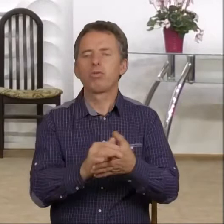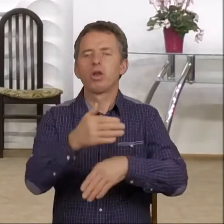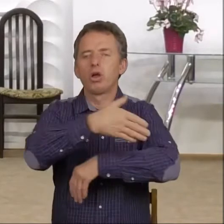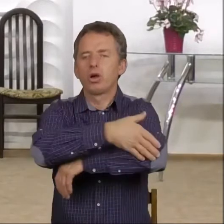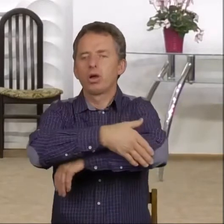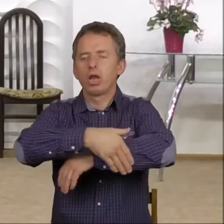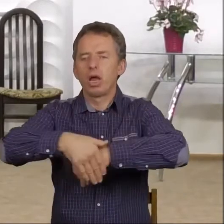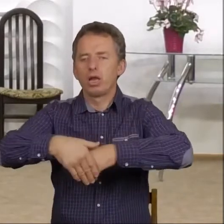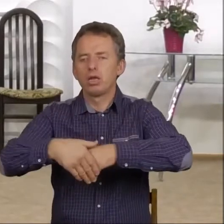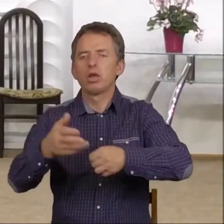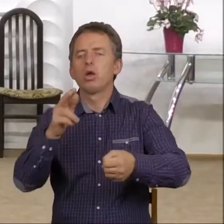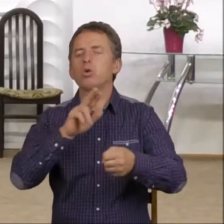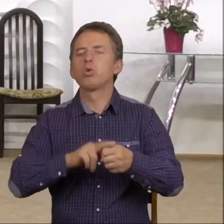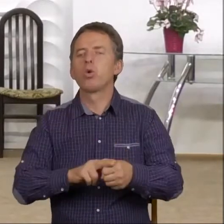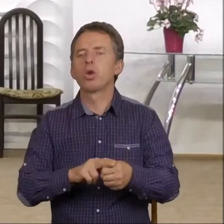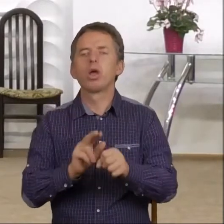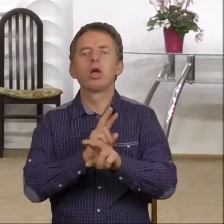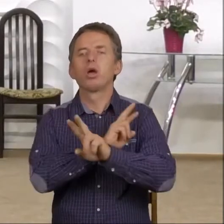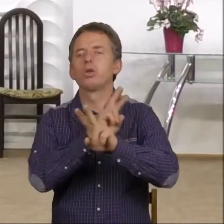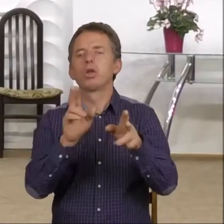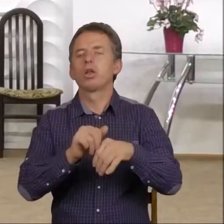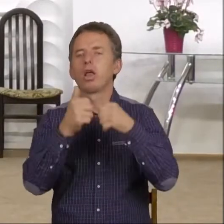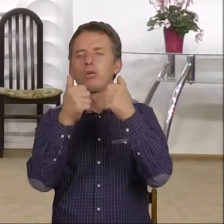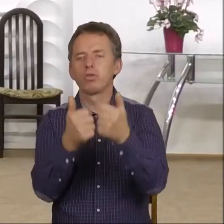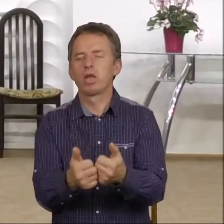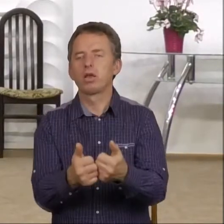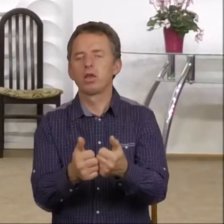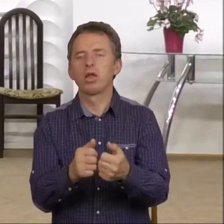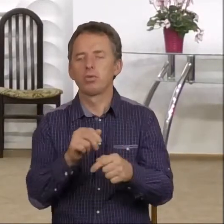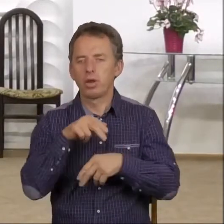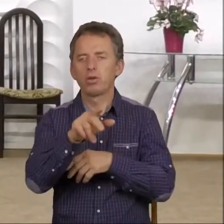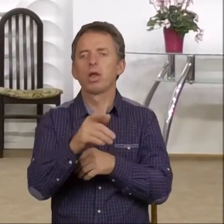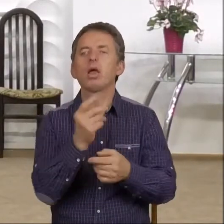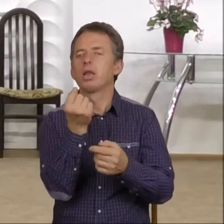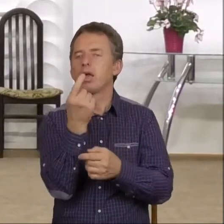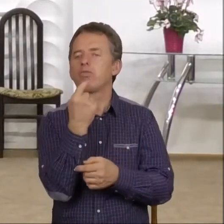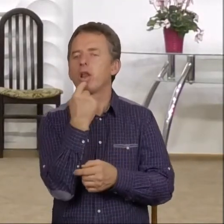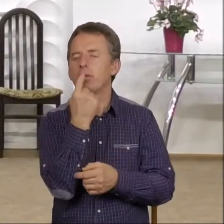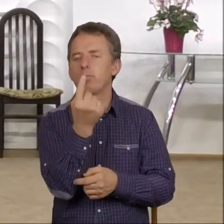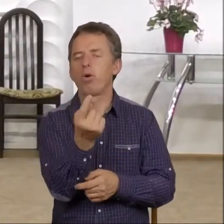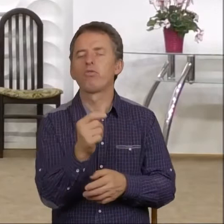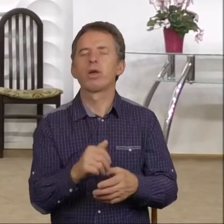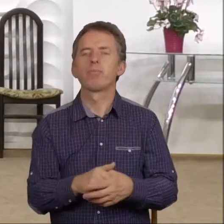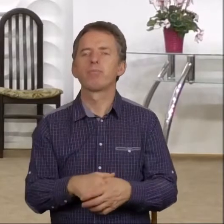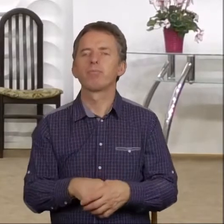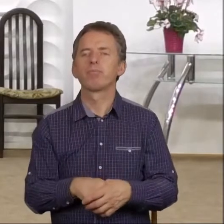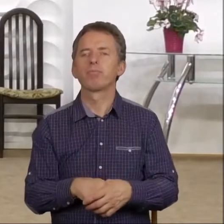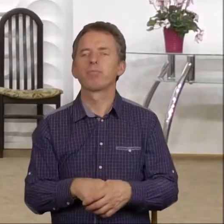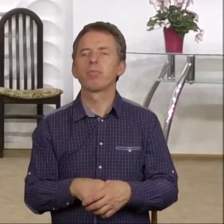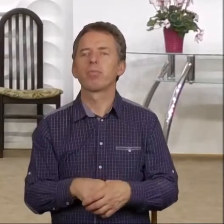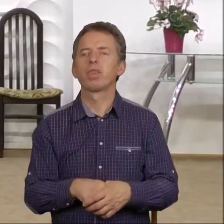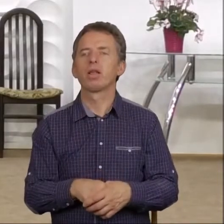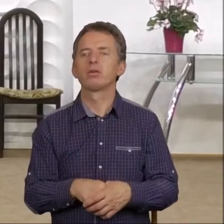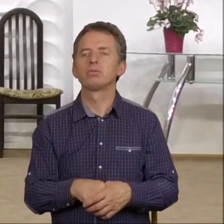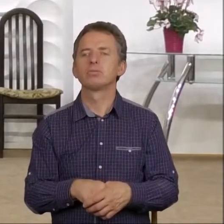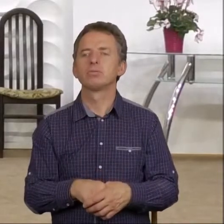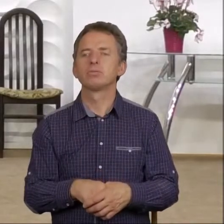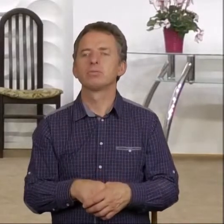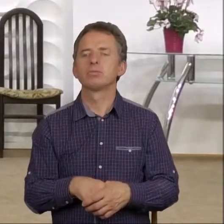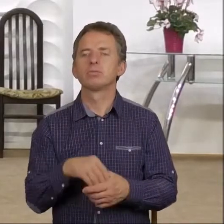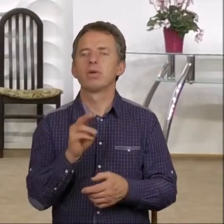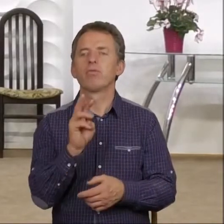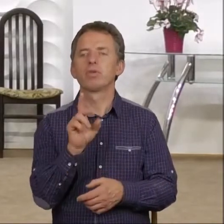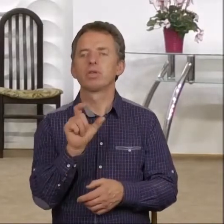spoza której nikt nie jest w stanie ich nawrócić. Za chwilę jeszcze o tym powiemy kilka słów. A